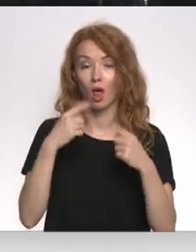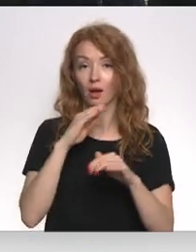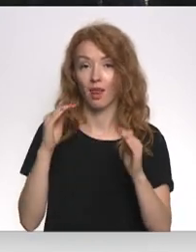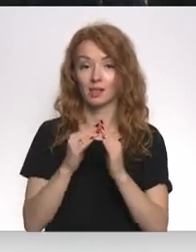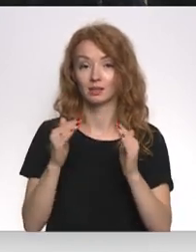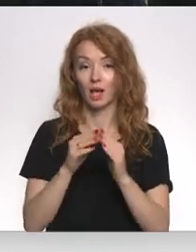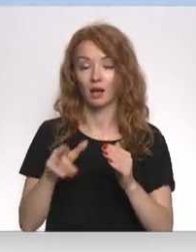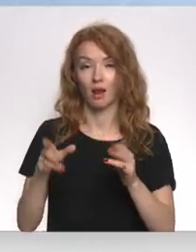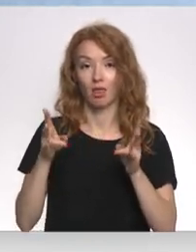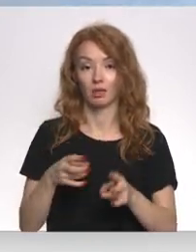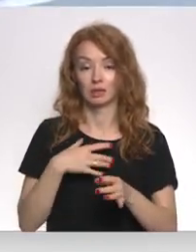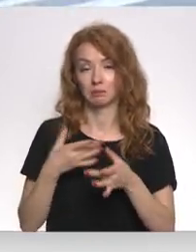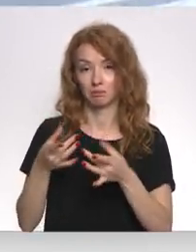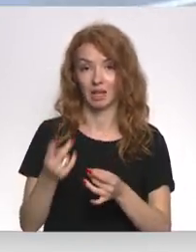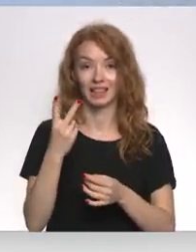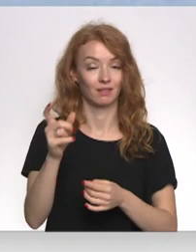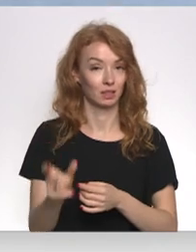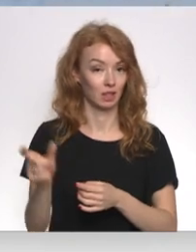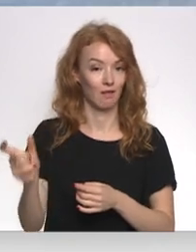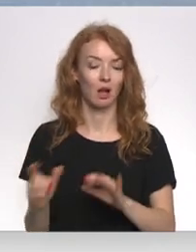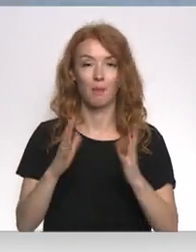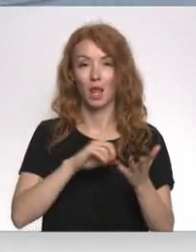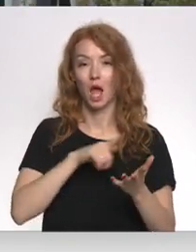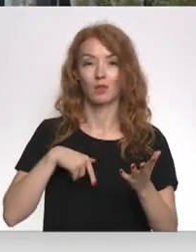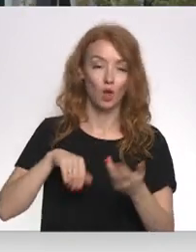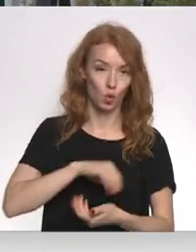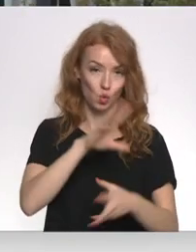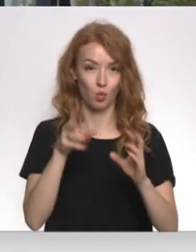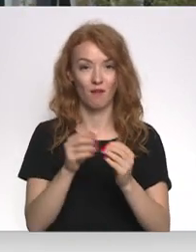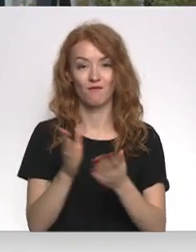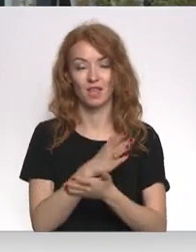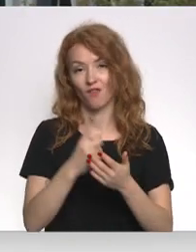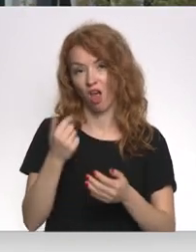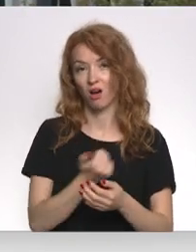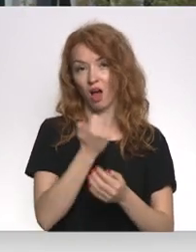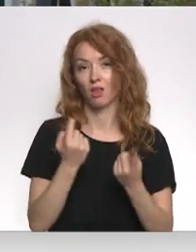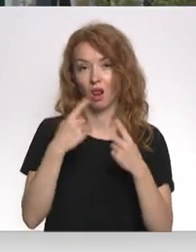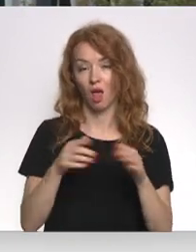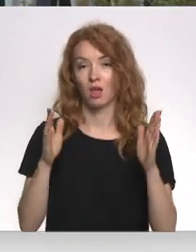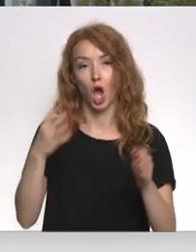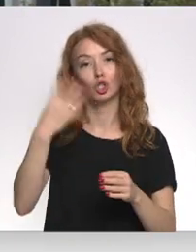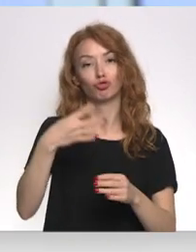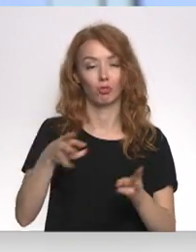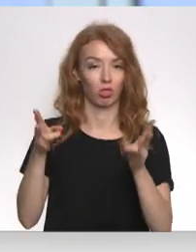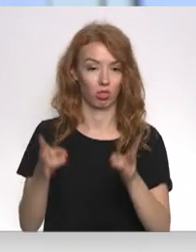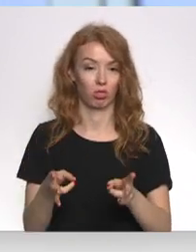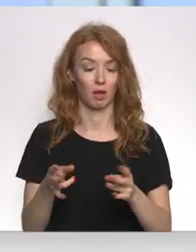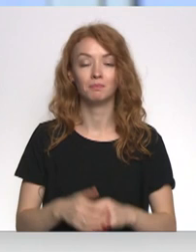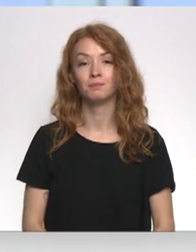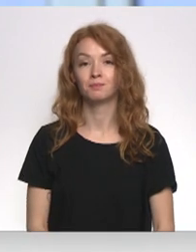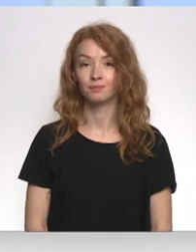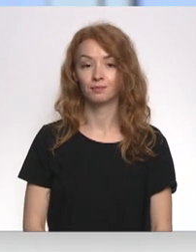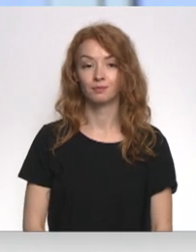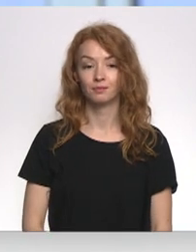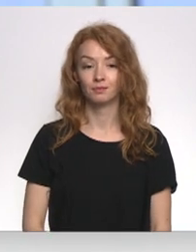ar legionelozi saslimuši divi cilvēki, bet Latvijā kopumā vidēji gada laikā tie ir 40 gadījumi. Beatrice